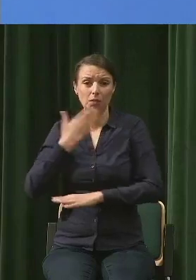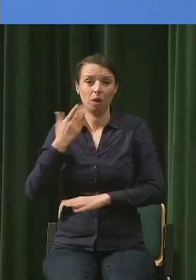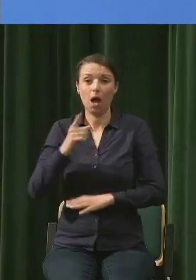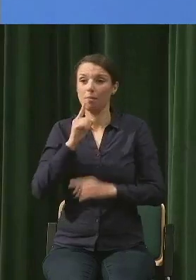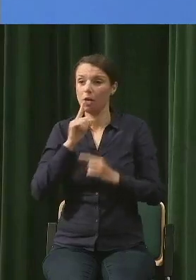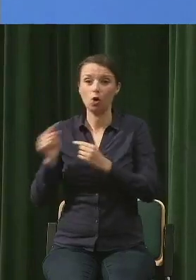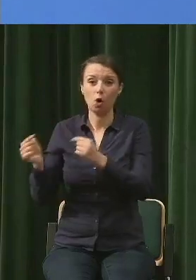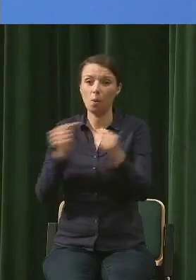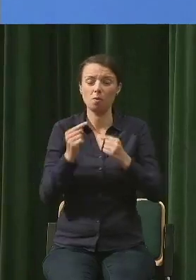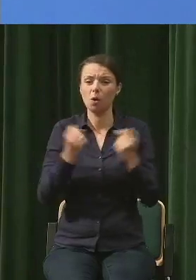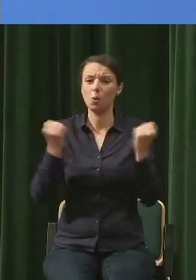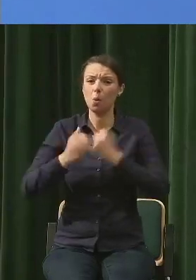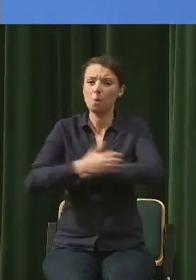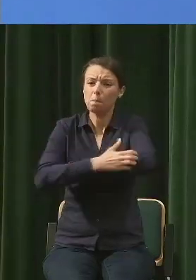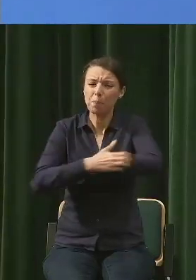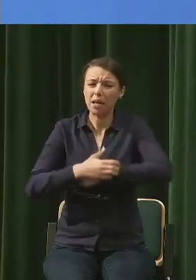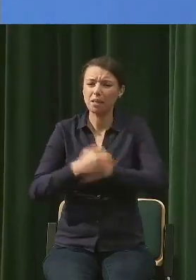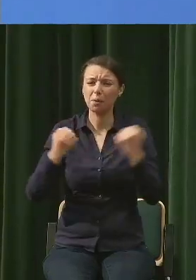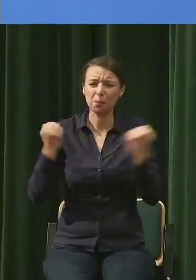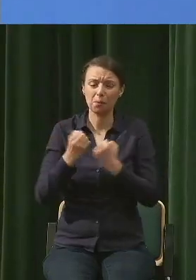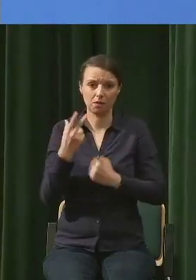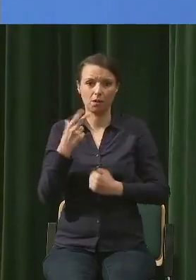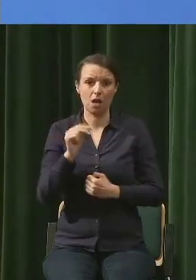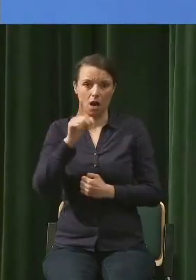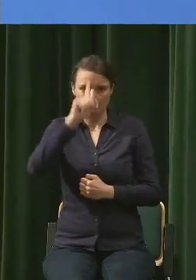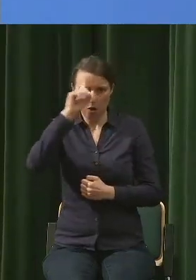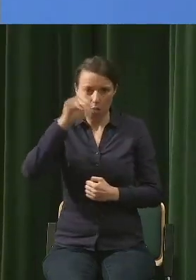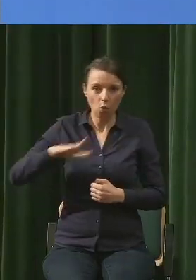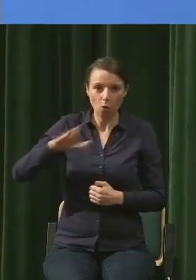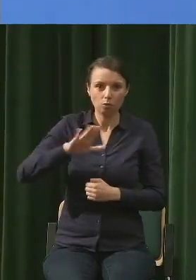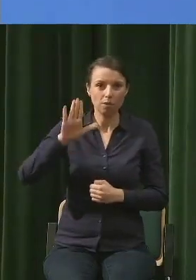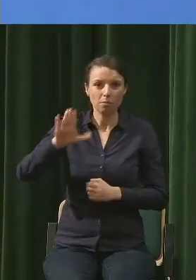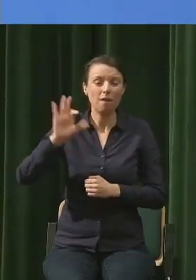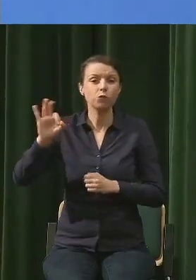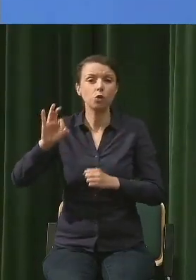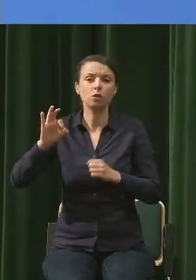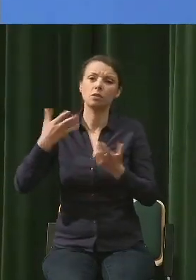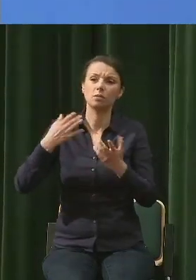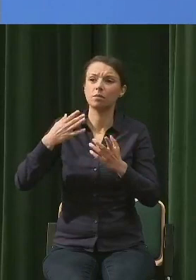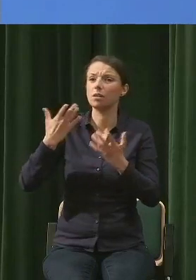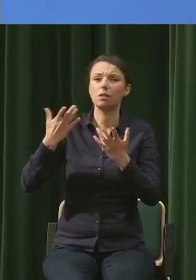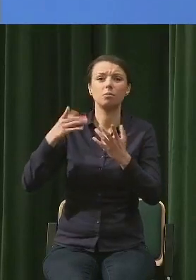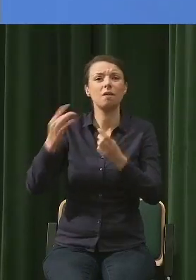naprawdę mają swoje inne priorytety, a ich jest większość.